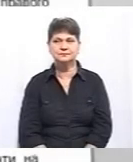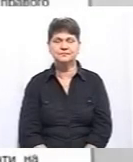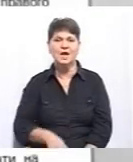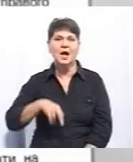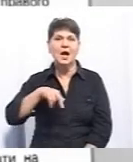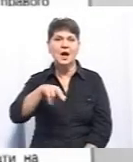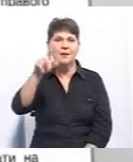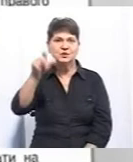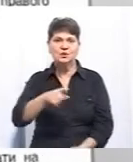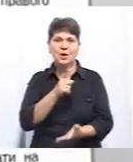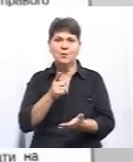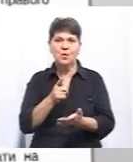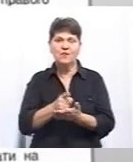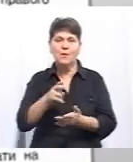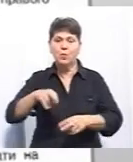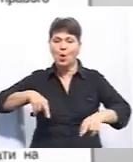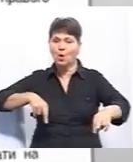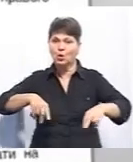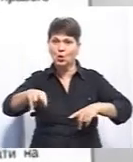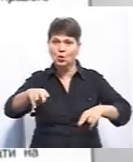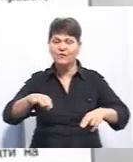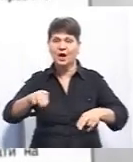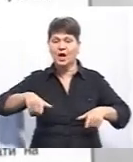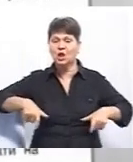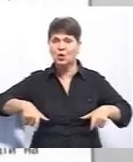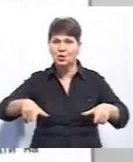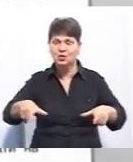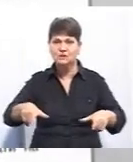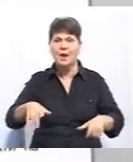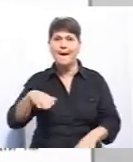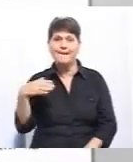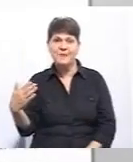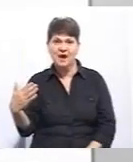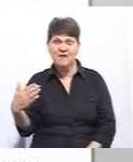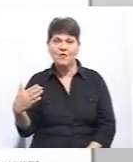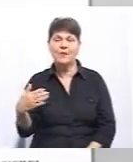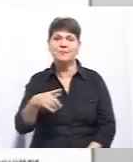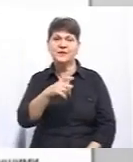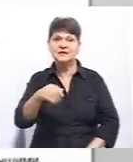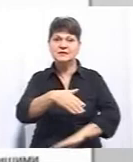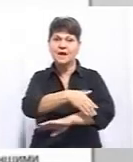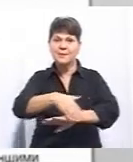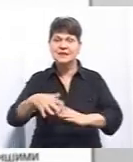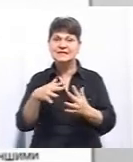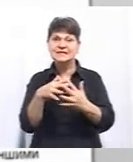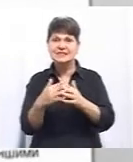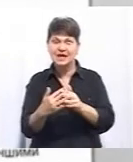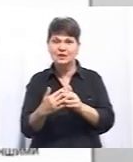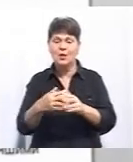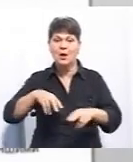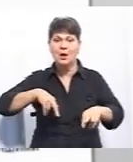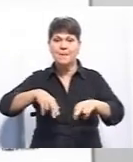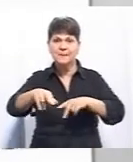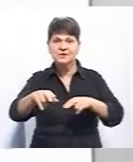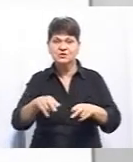Пішоходи повинні рухатися по тротуарах і пішохідних доріжках, тримаючись правого боку. За межами населених пунктів, пішоходи, які